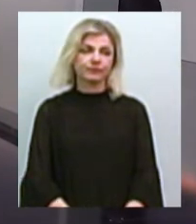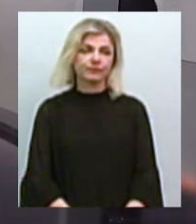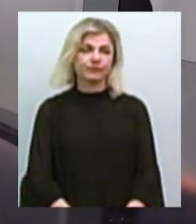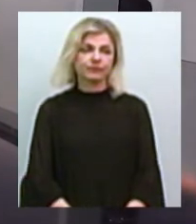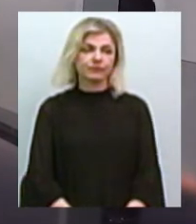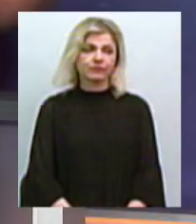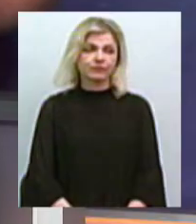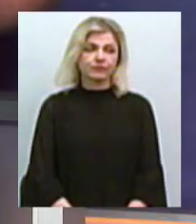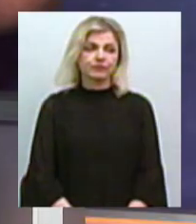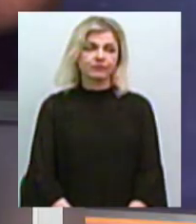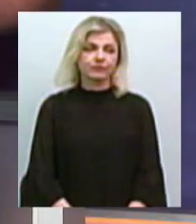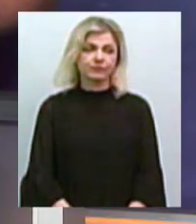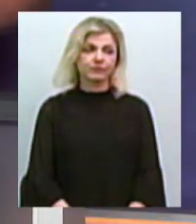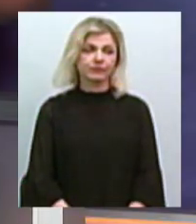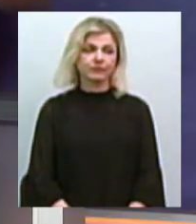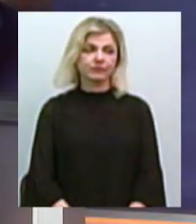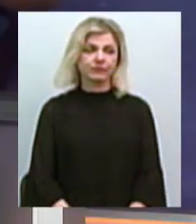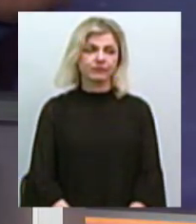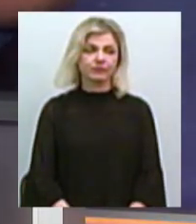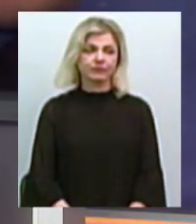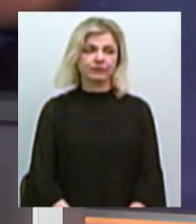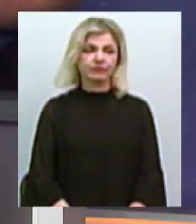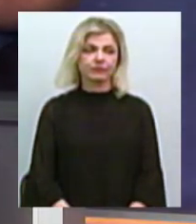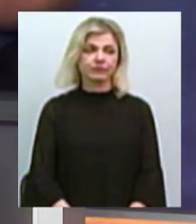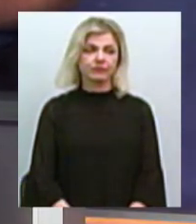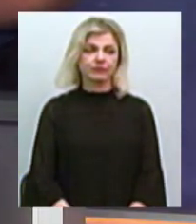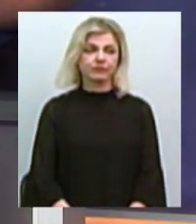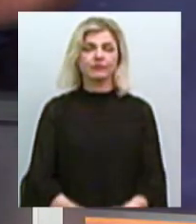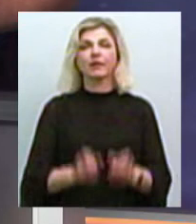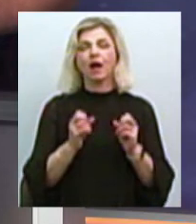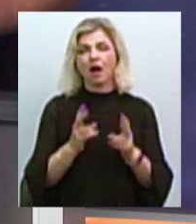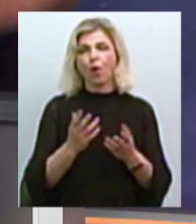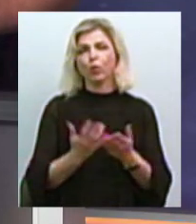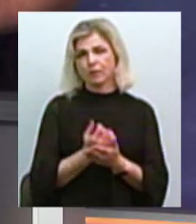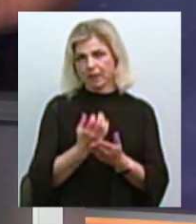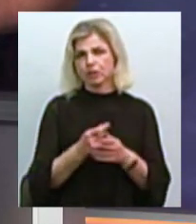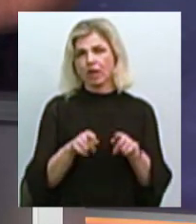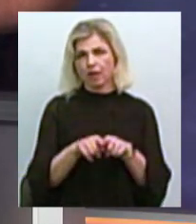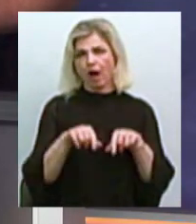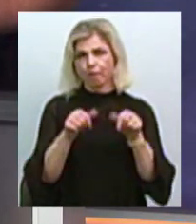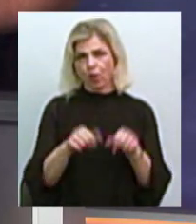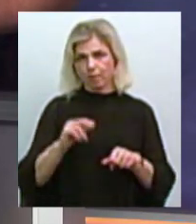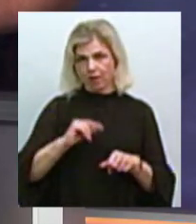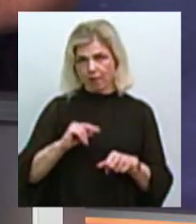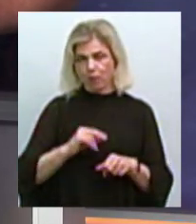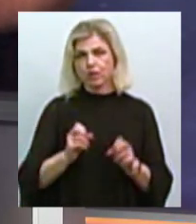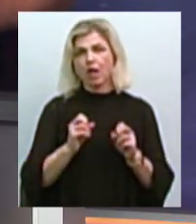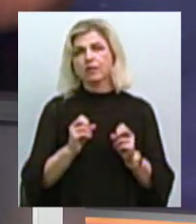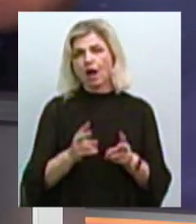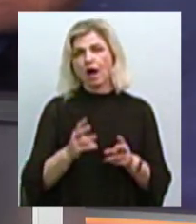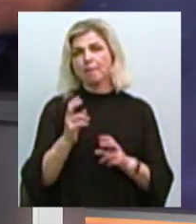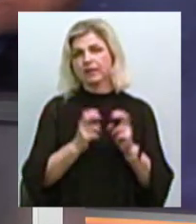Звітаю на живо в прямому ефірі. Дмитрий, наскільки успішна є така форма роботи і наскільки підприємства